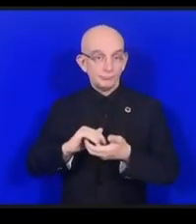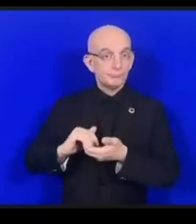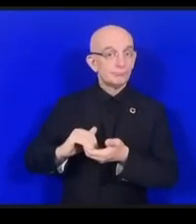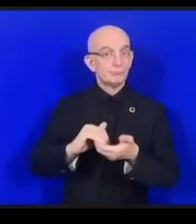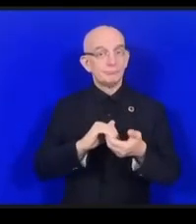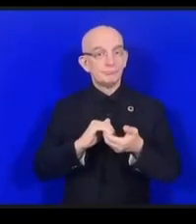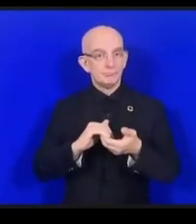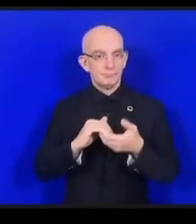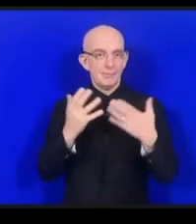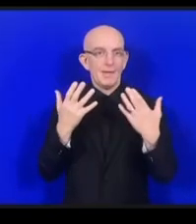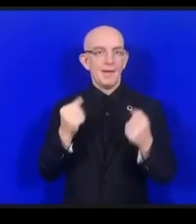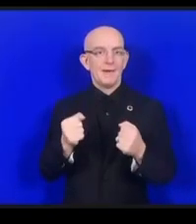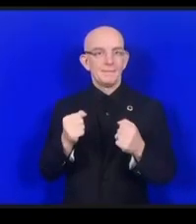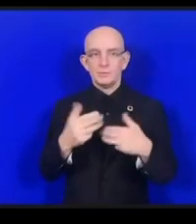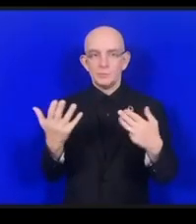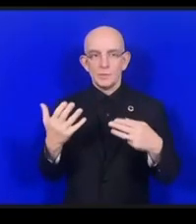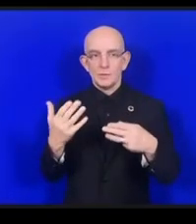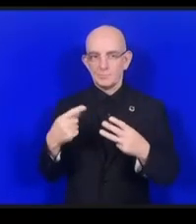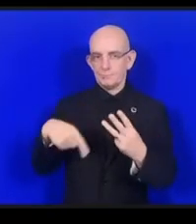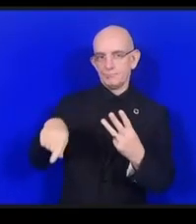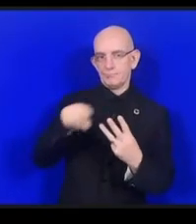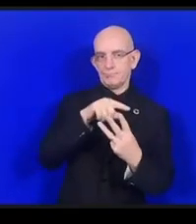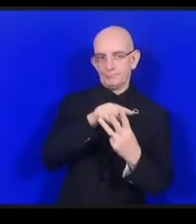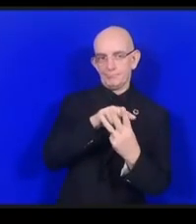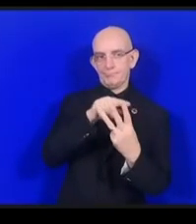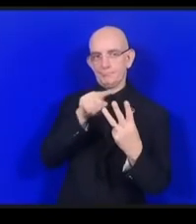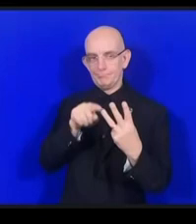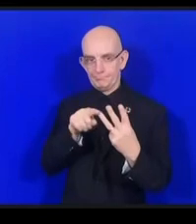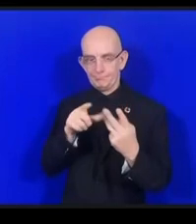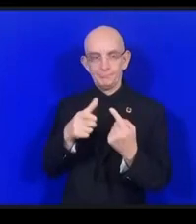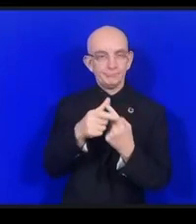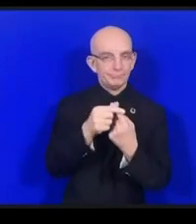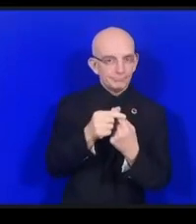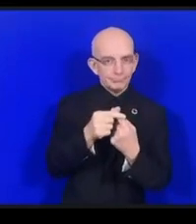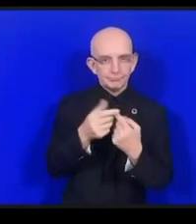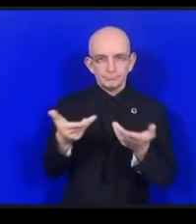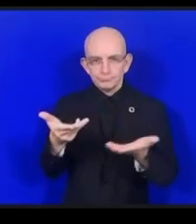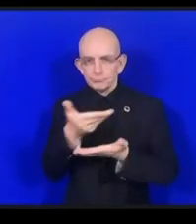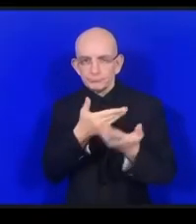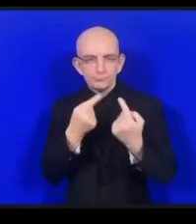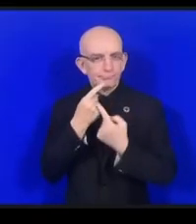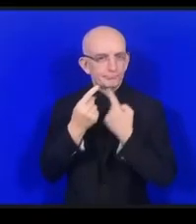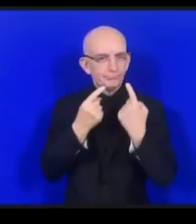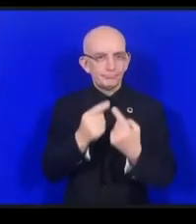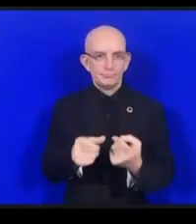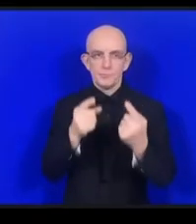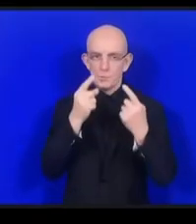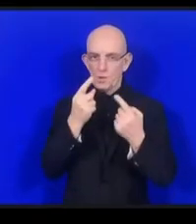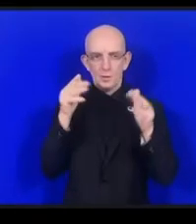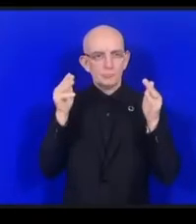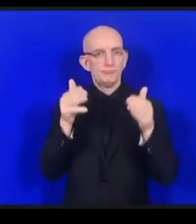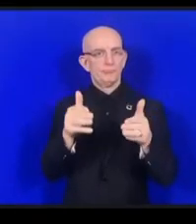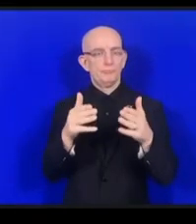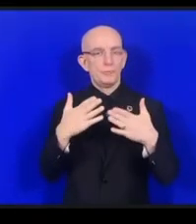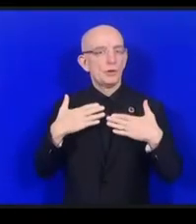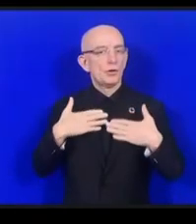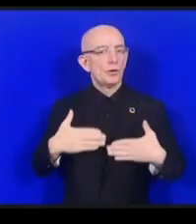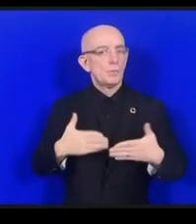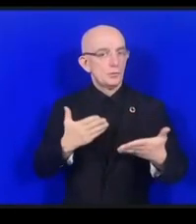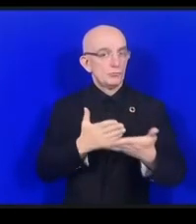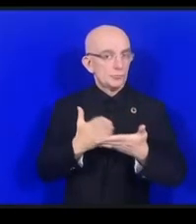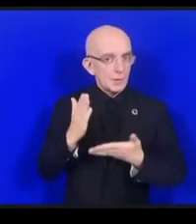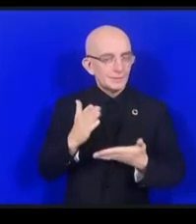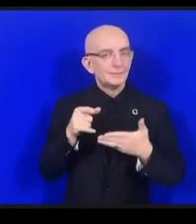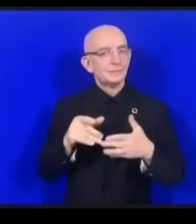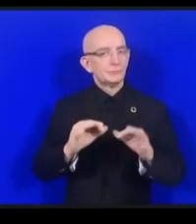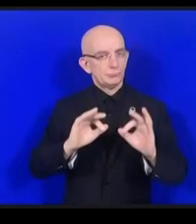人権の問題に対応していますつまり人々が例えば財産権そしてデジ